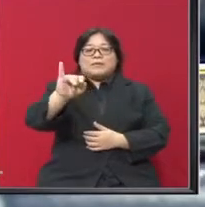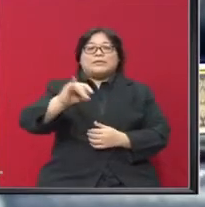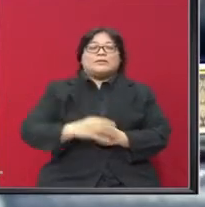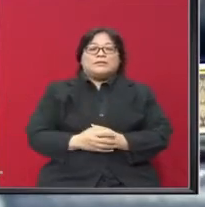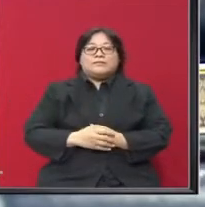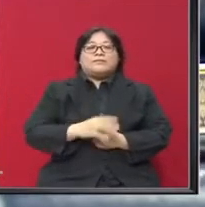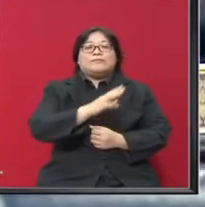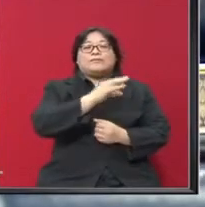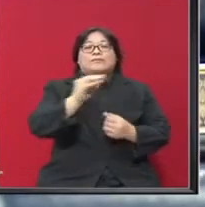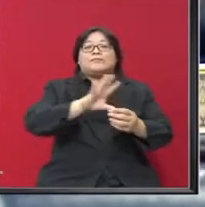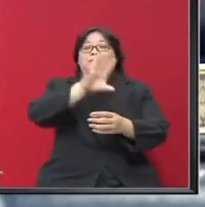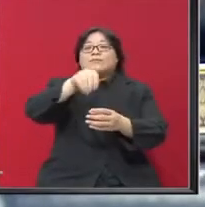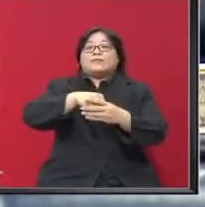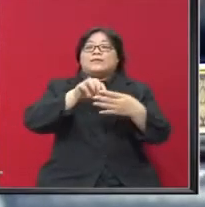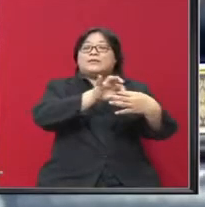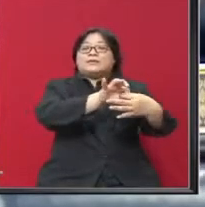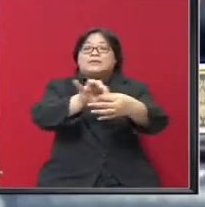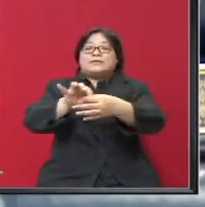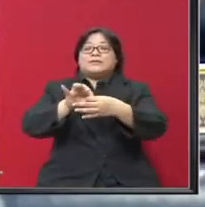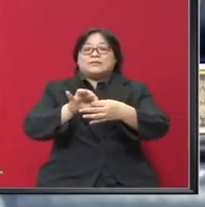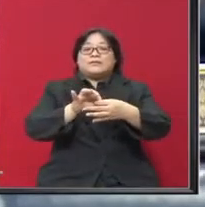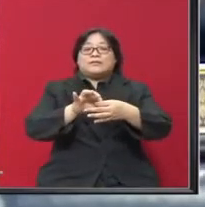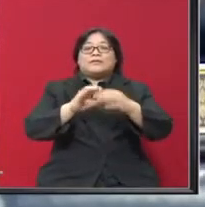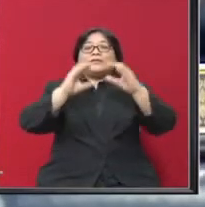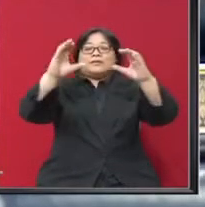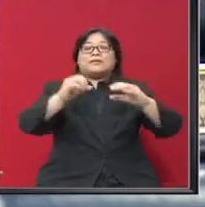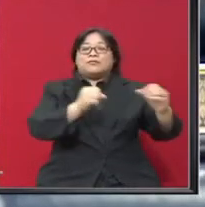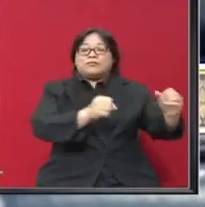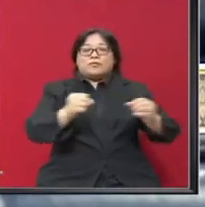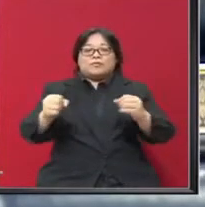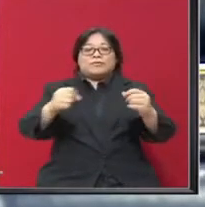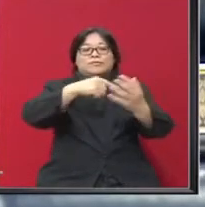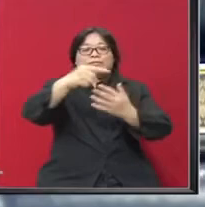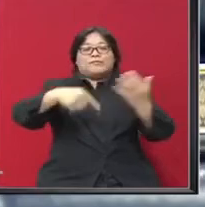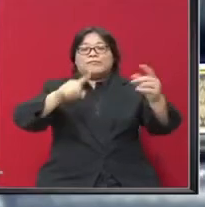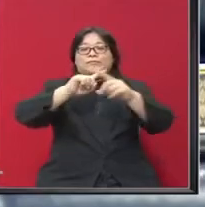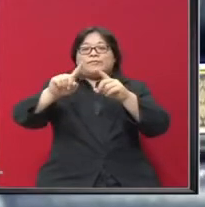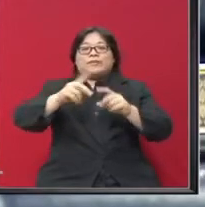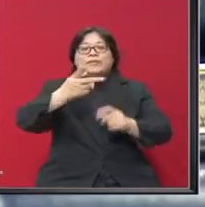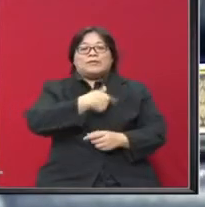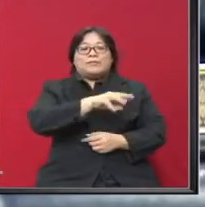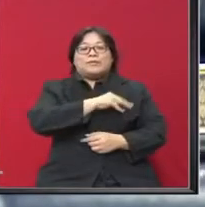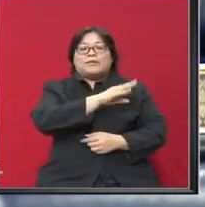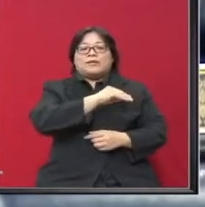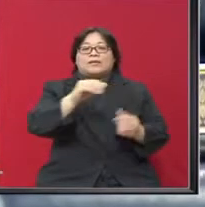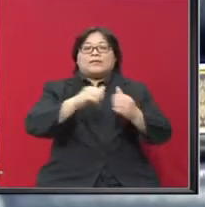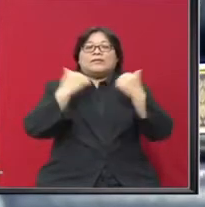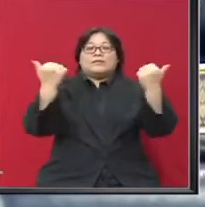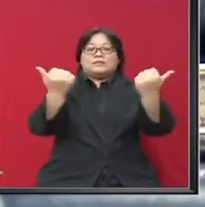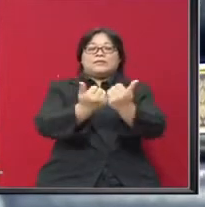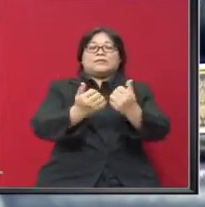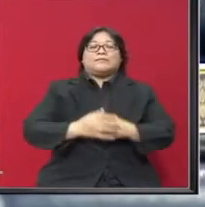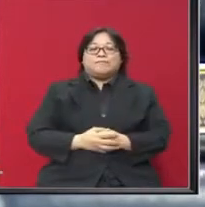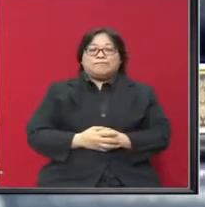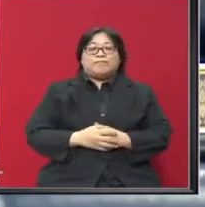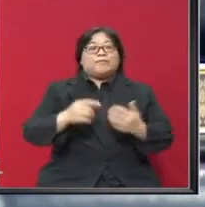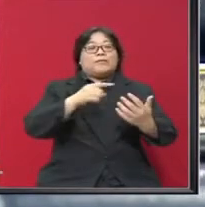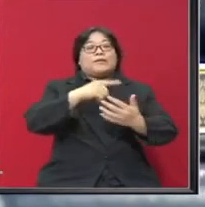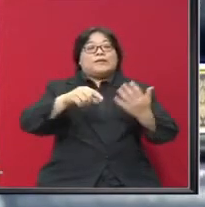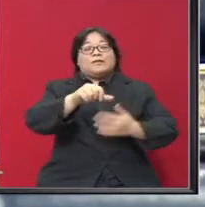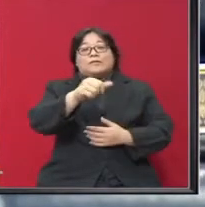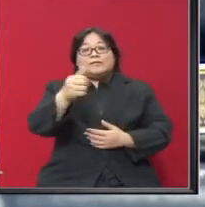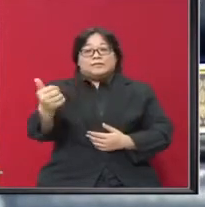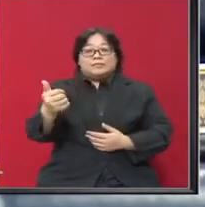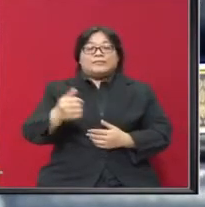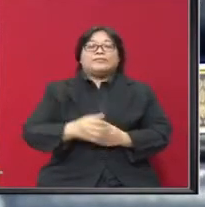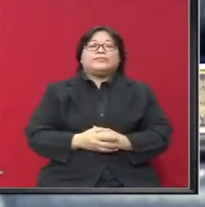Dengan melibatkan kerjasama secara strategi antara pelbagai kementerian dan agensi Antara lain